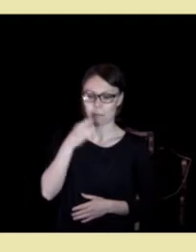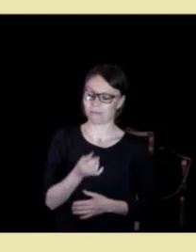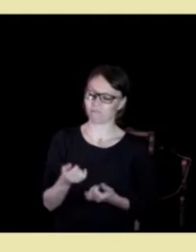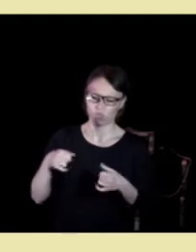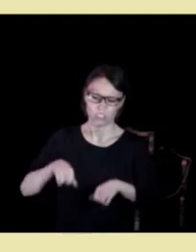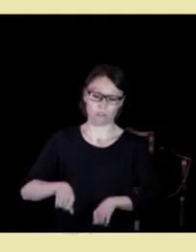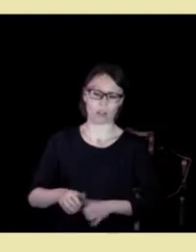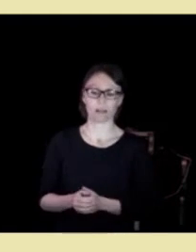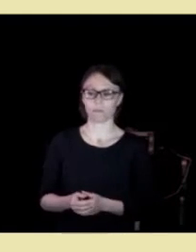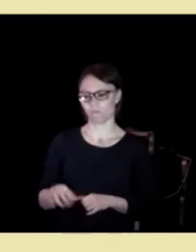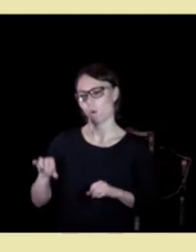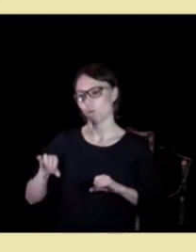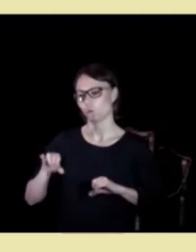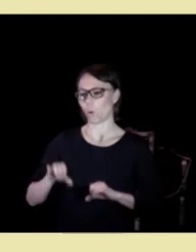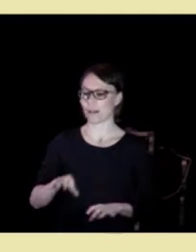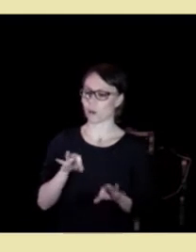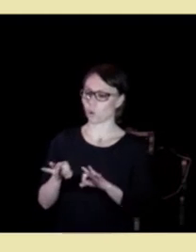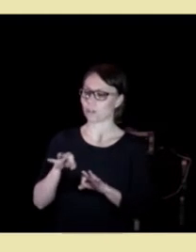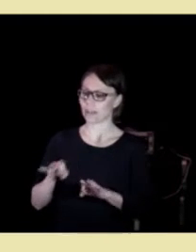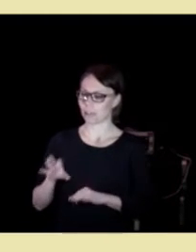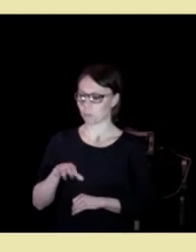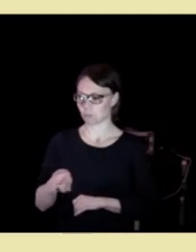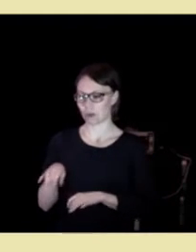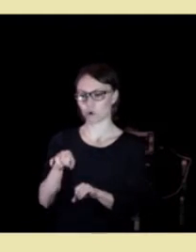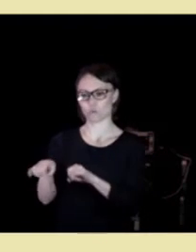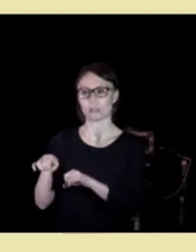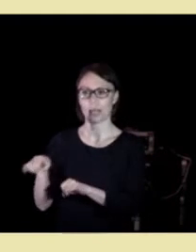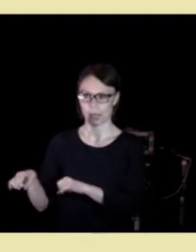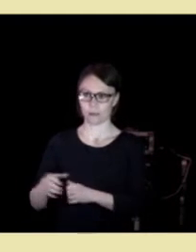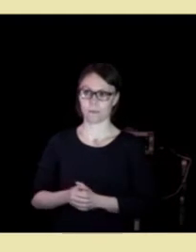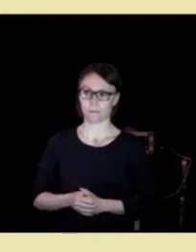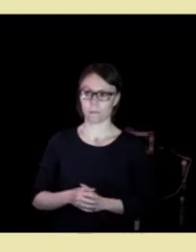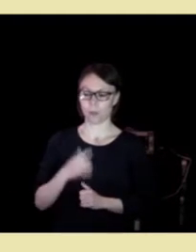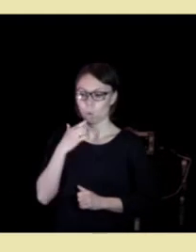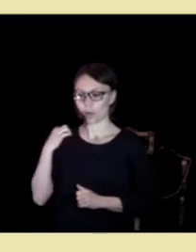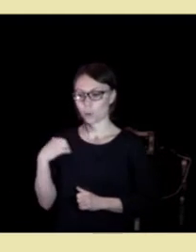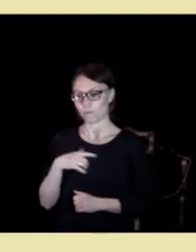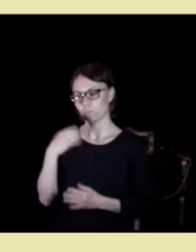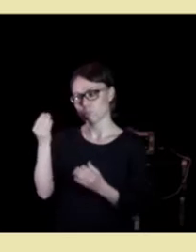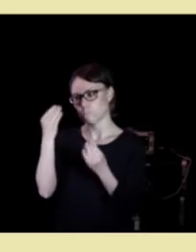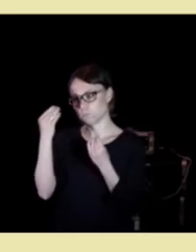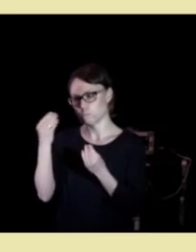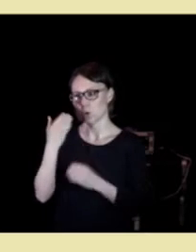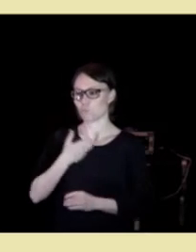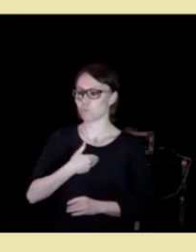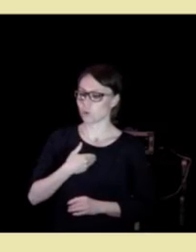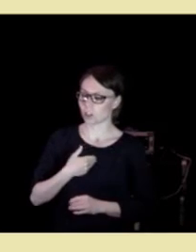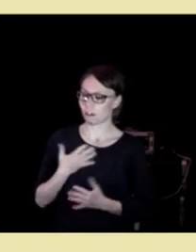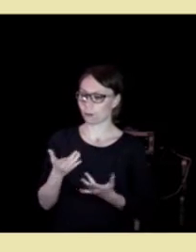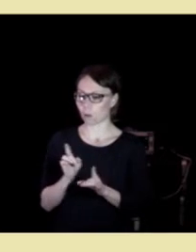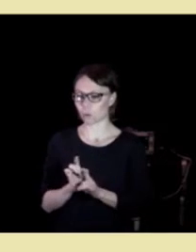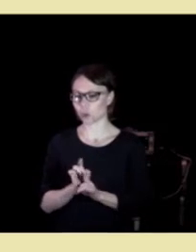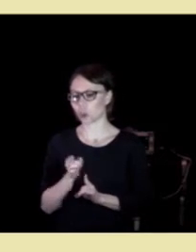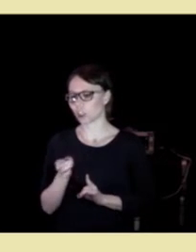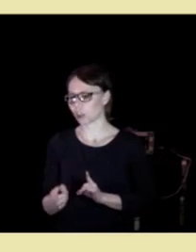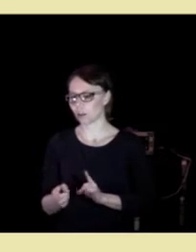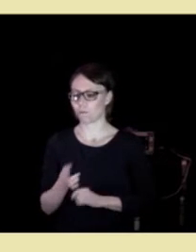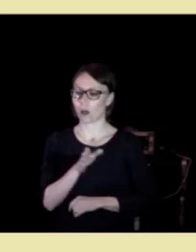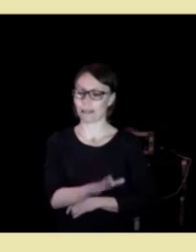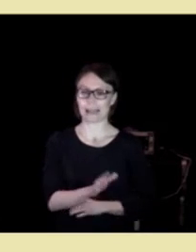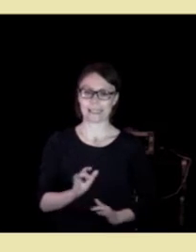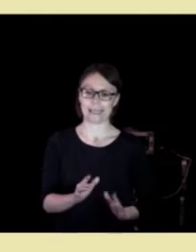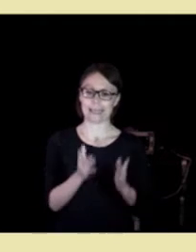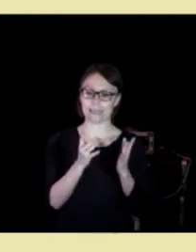svake og for dårlig koordinert i kommunene. Og i går lærte vi ganske mye om hva det hadde seg for deres